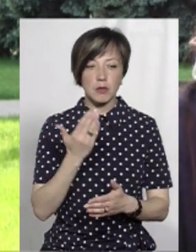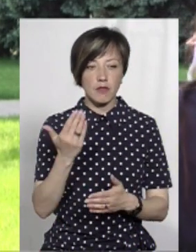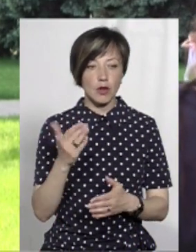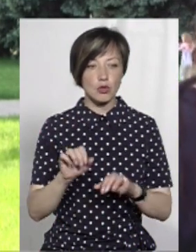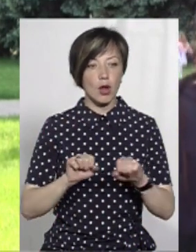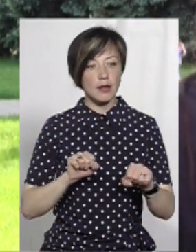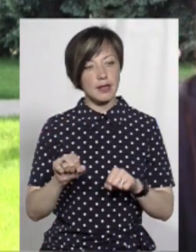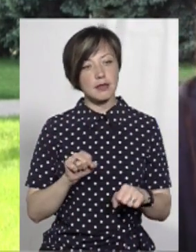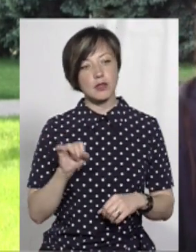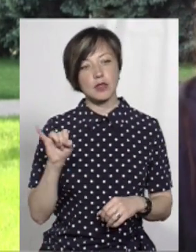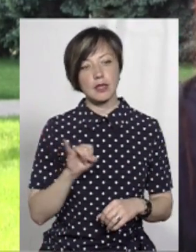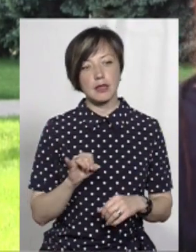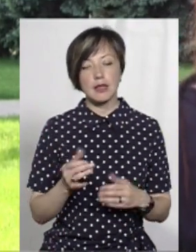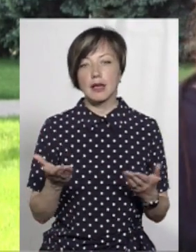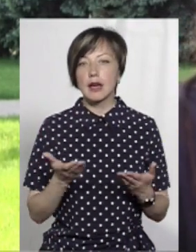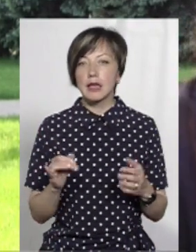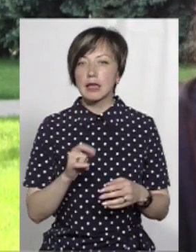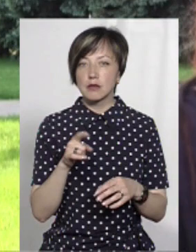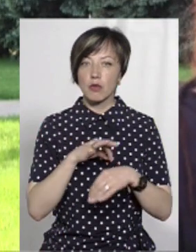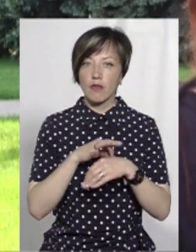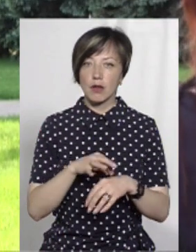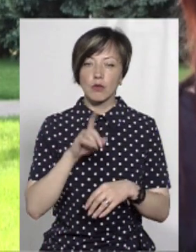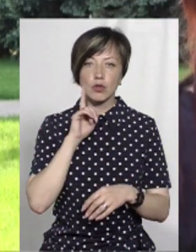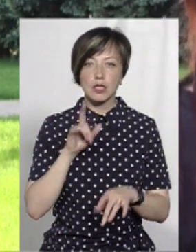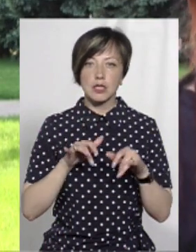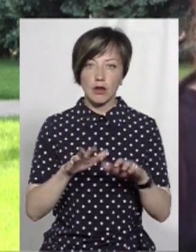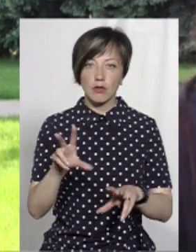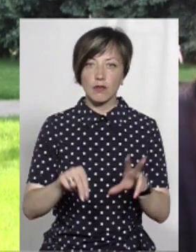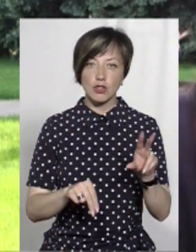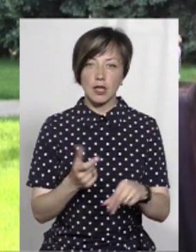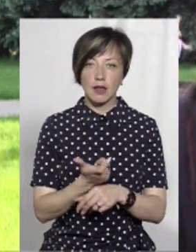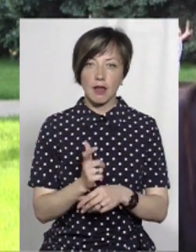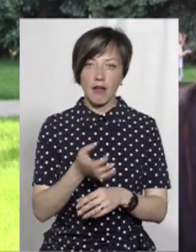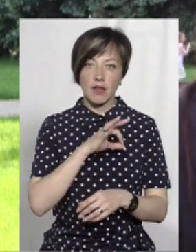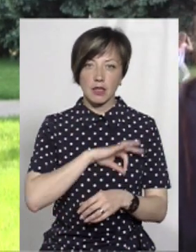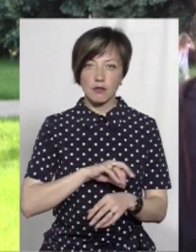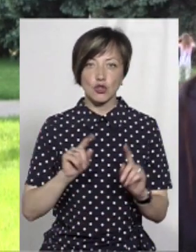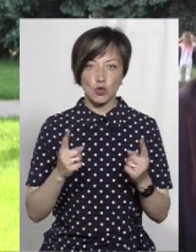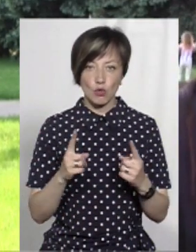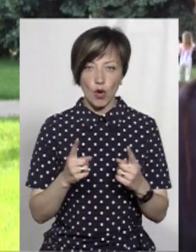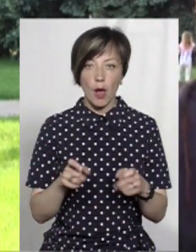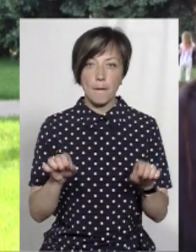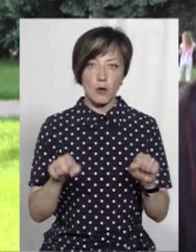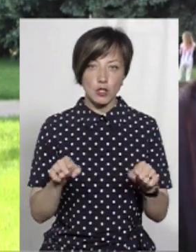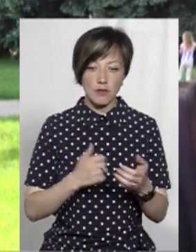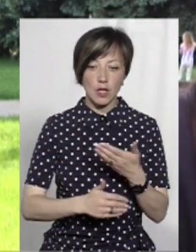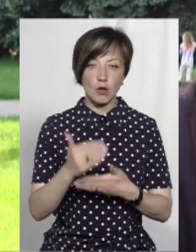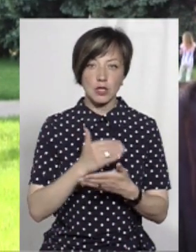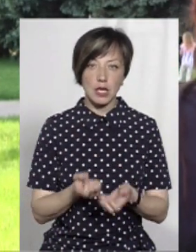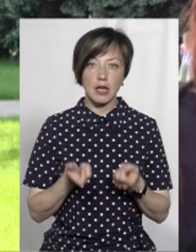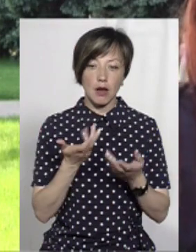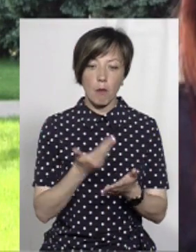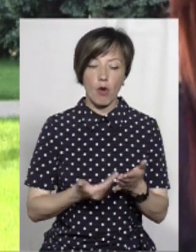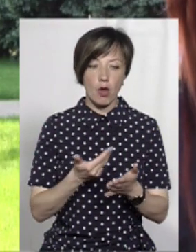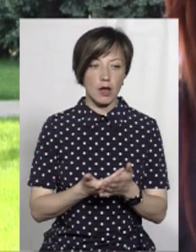каденцією, та які із проведених молодіжних заходів ви вважаєте найефективнішими та чому. Ну і, можливо, наостанок кілька порад